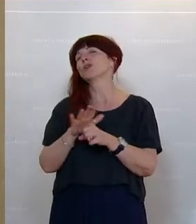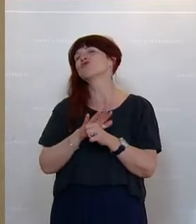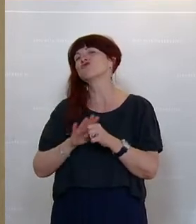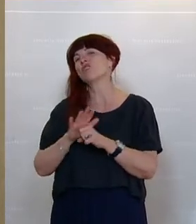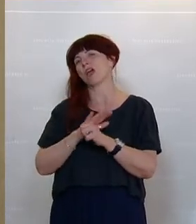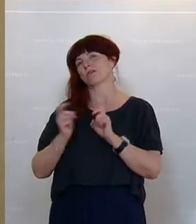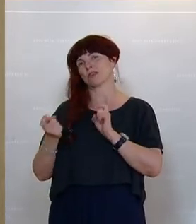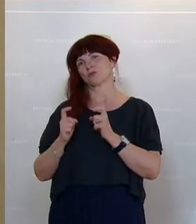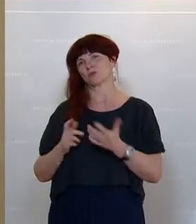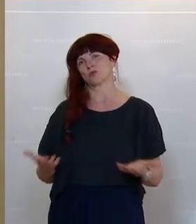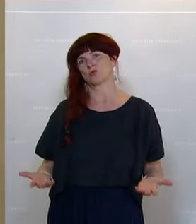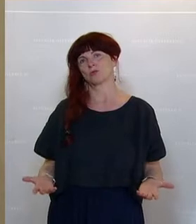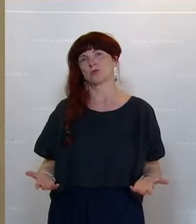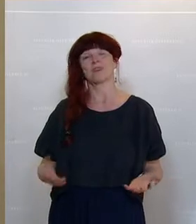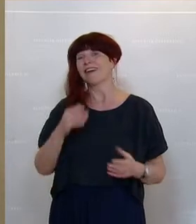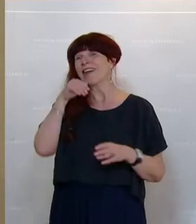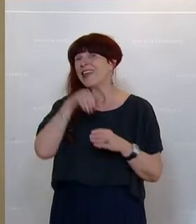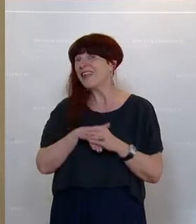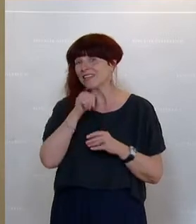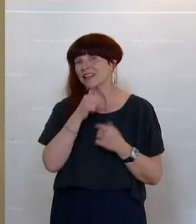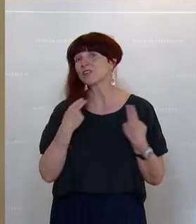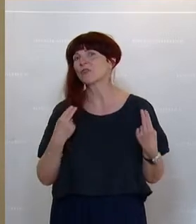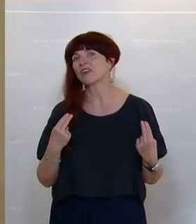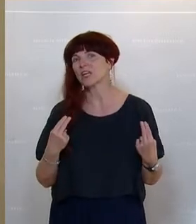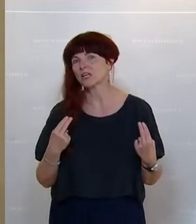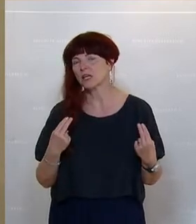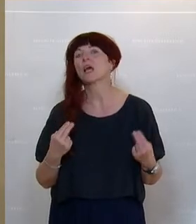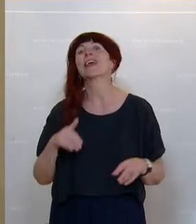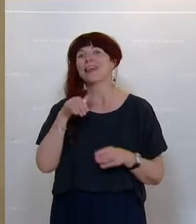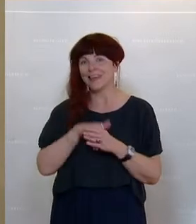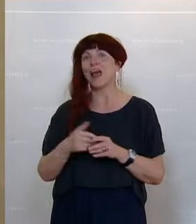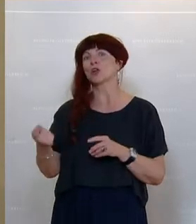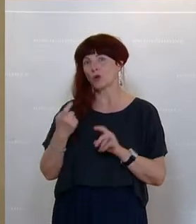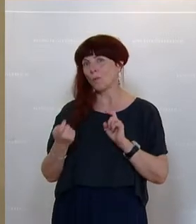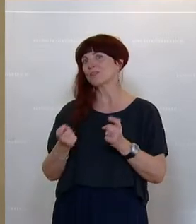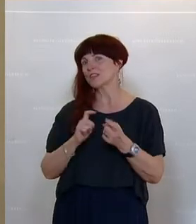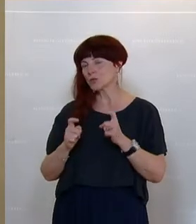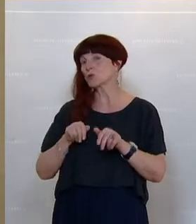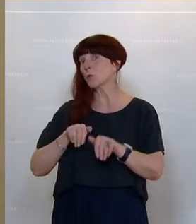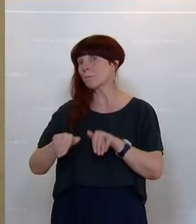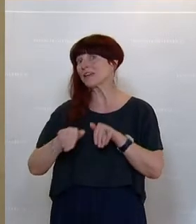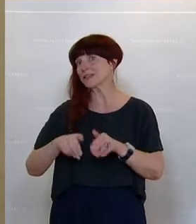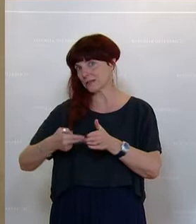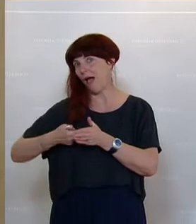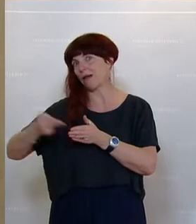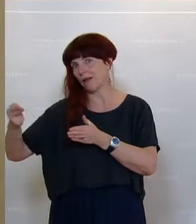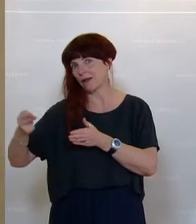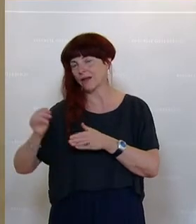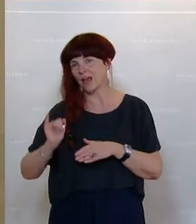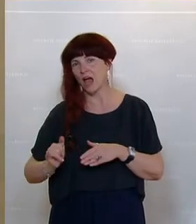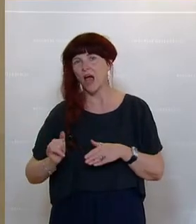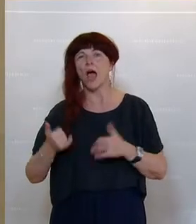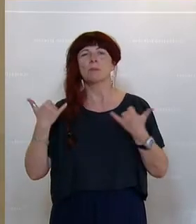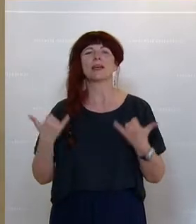führen. Es geht überhaupt nicht um den Inhalt, den werden wir schon diskutieren bei dieser Ministeranklage. Es geht um Show,